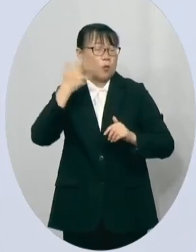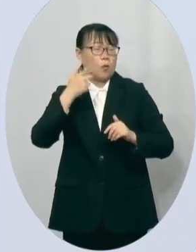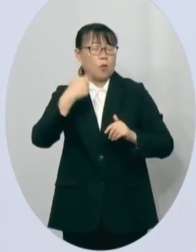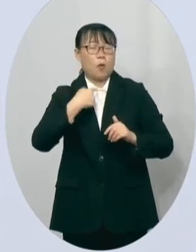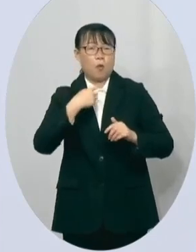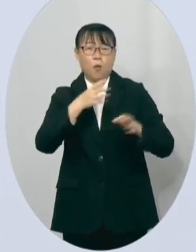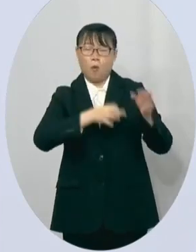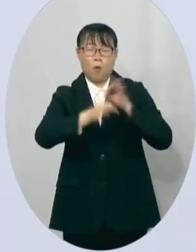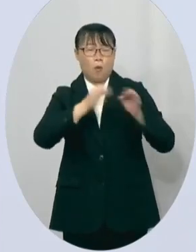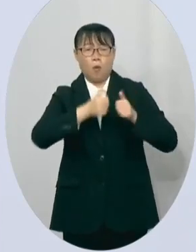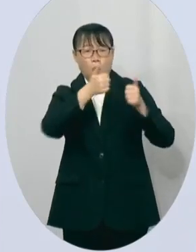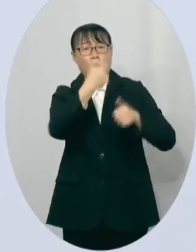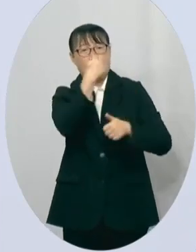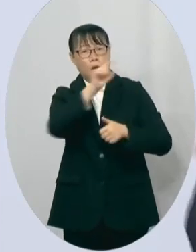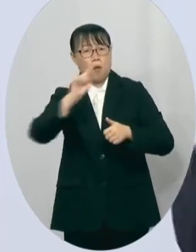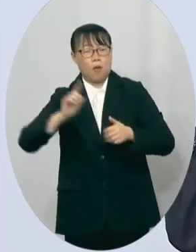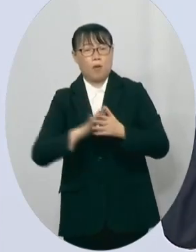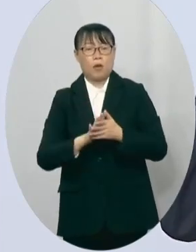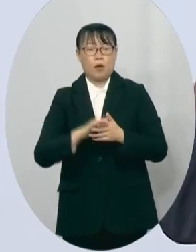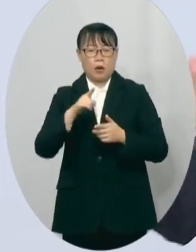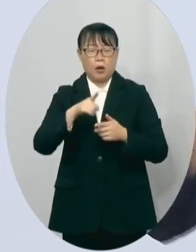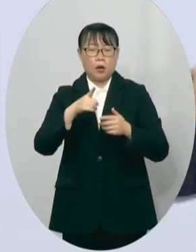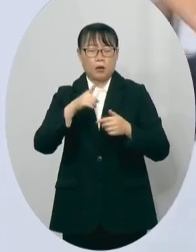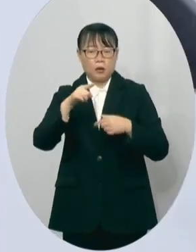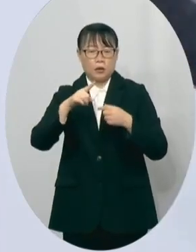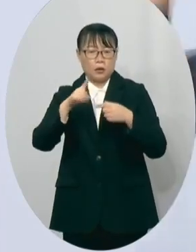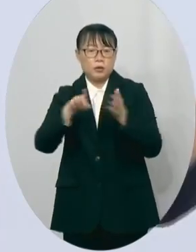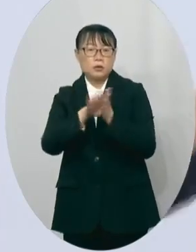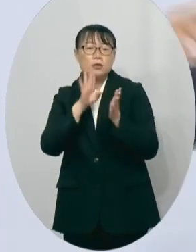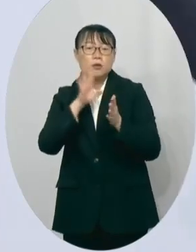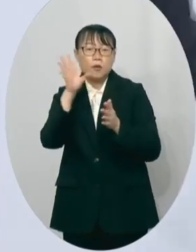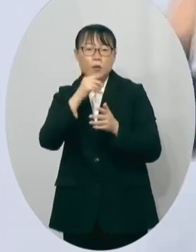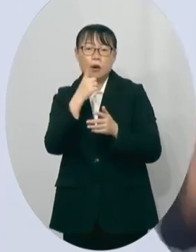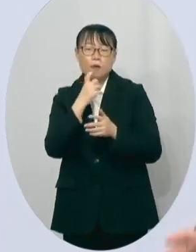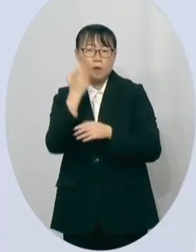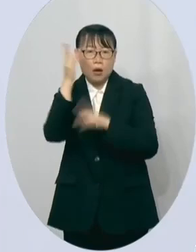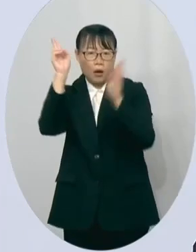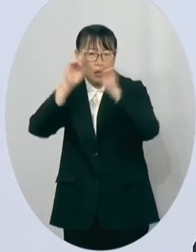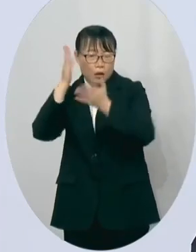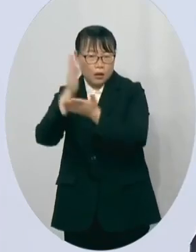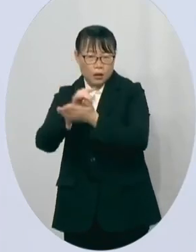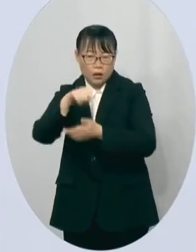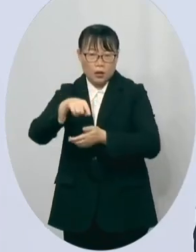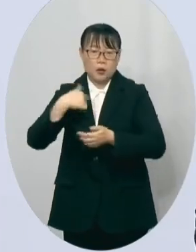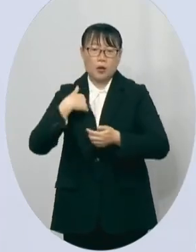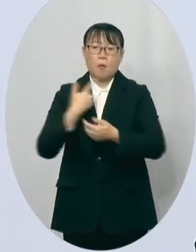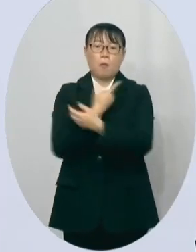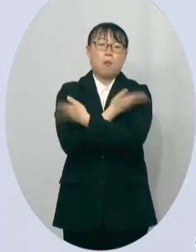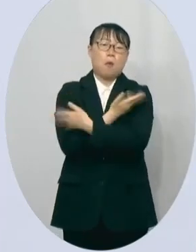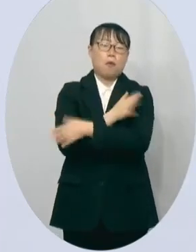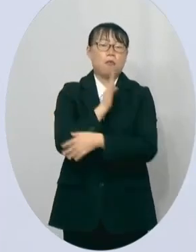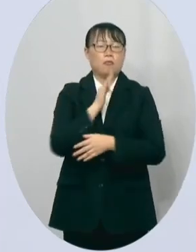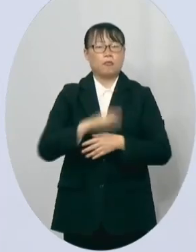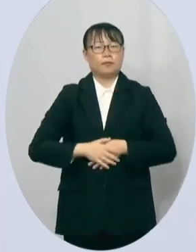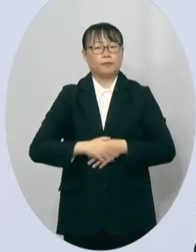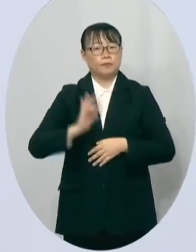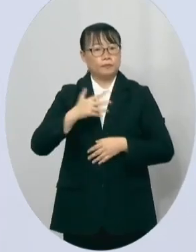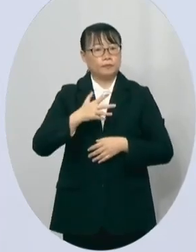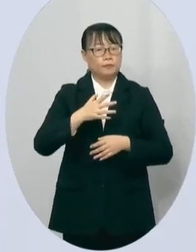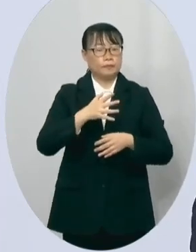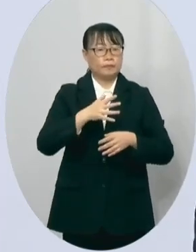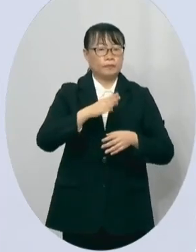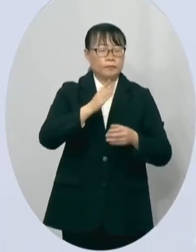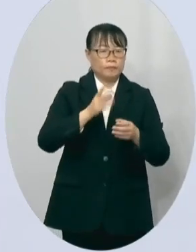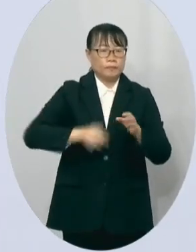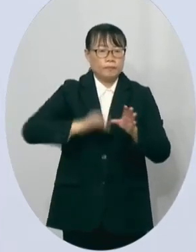他很清楚的他又切割了他把中央没有电的事情又怪别人一定是中央要负责的可是招商的成绩他却战